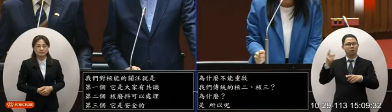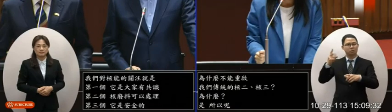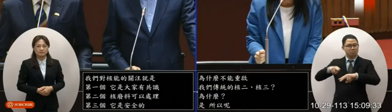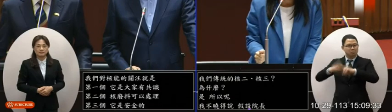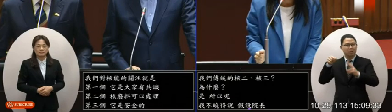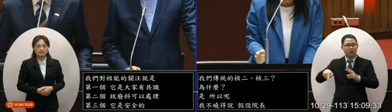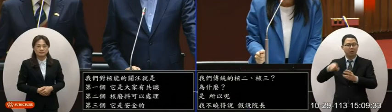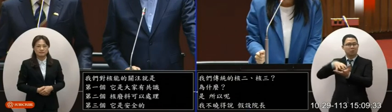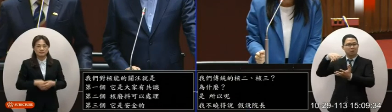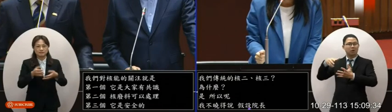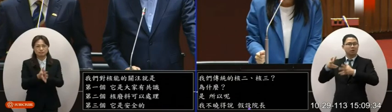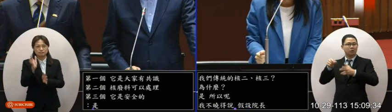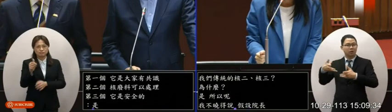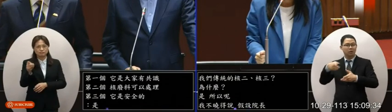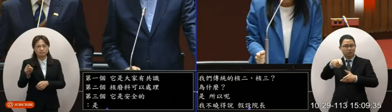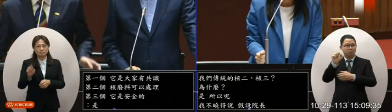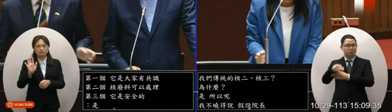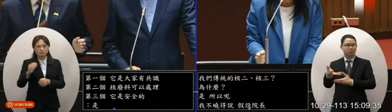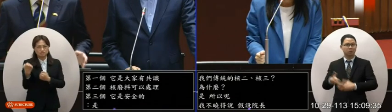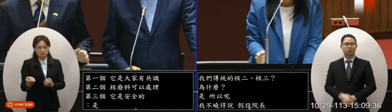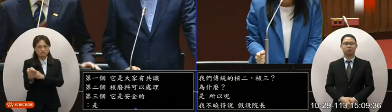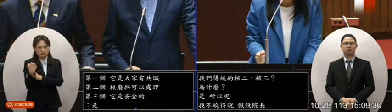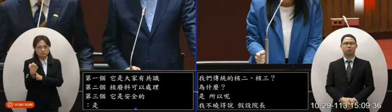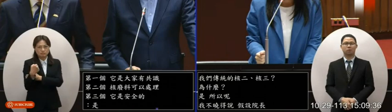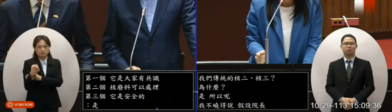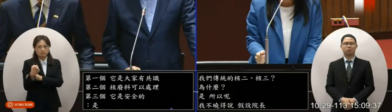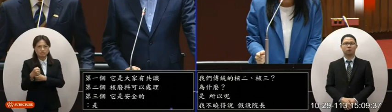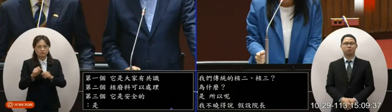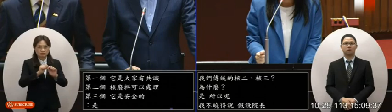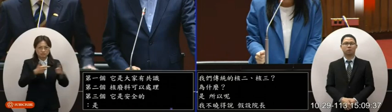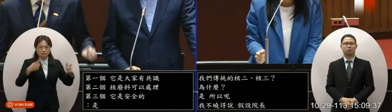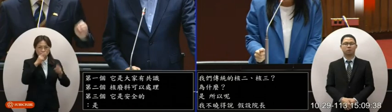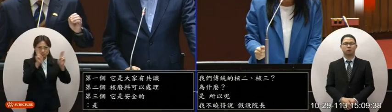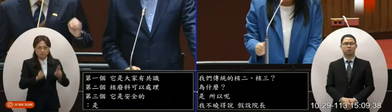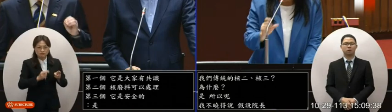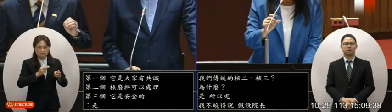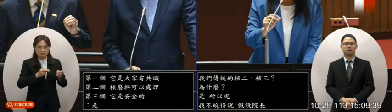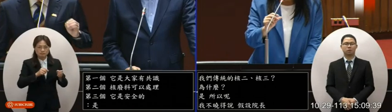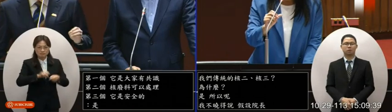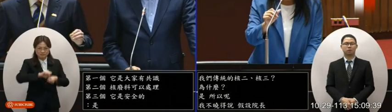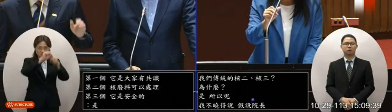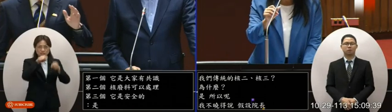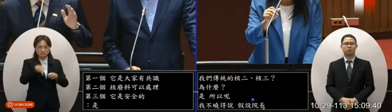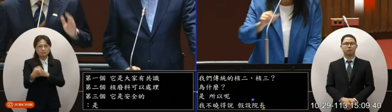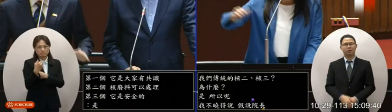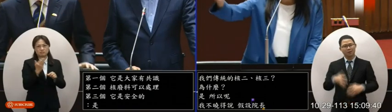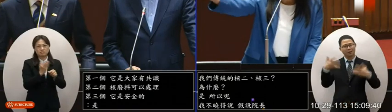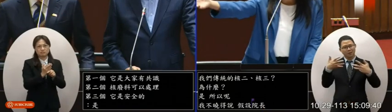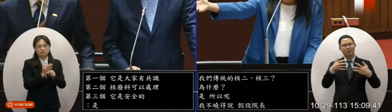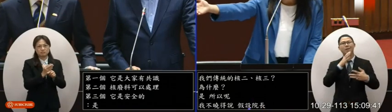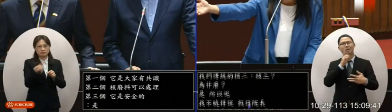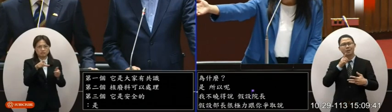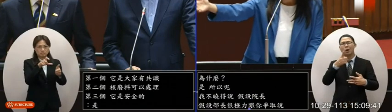下去嗎部長現在跟我們在努力的是我們如何發展多元的綠能那在這個前提 命題之下問題是